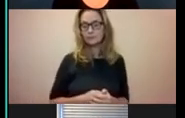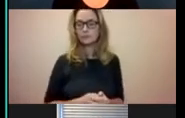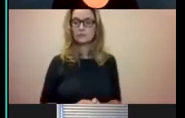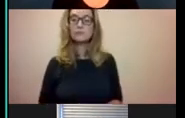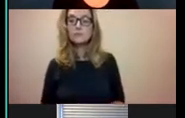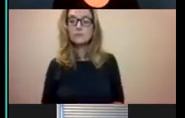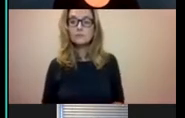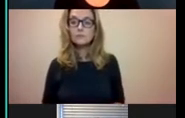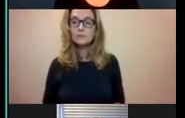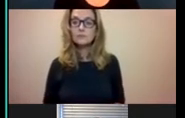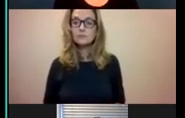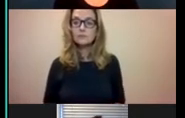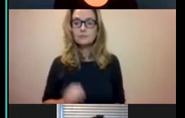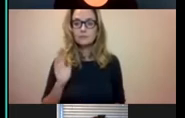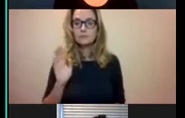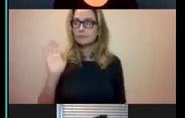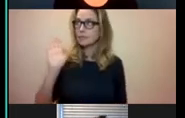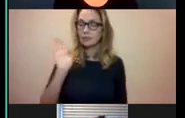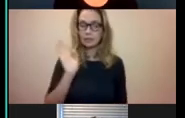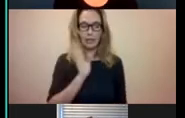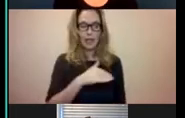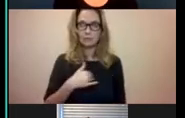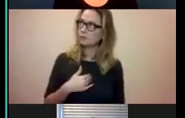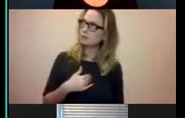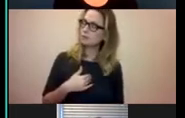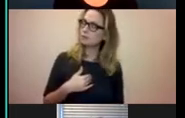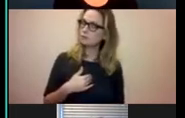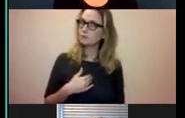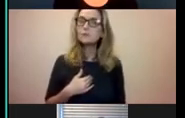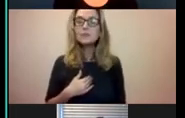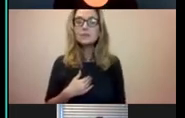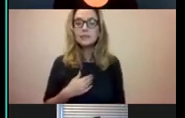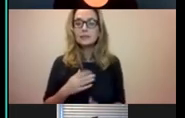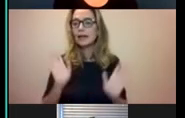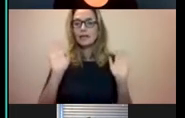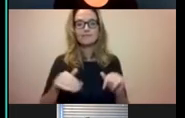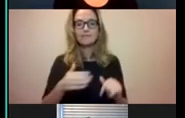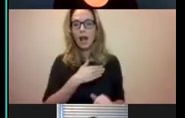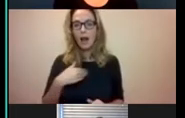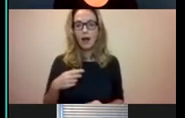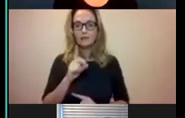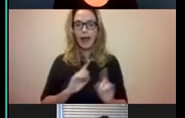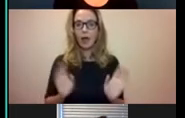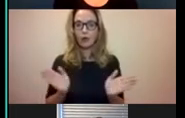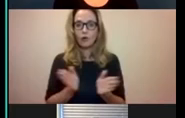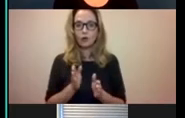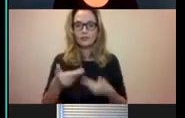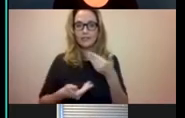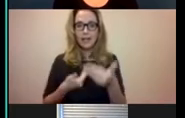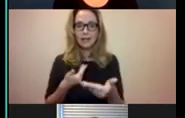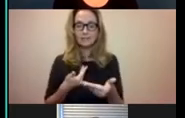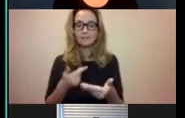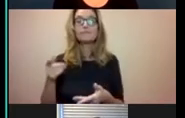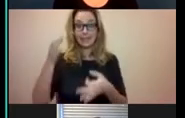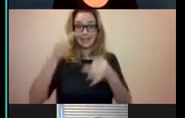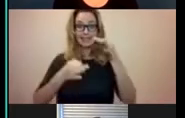Weet dit, dat laatbaan vond ik prima. Maar dat dom natuurlijk niet. Nou goed, kortom, om er lang vaak kort te maken. Die dame deed ook bij mij een test. Ja,